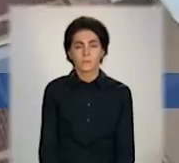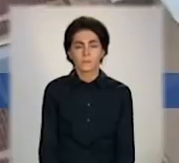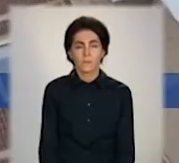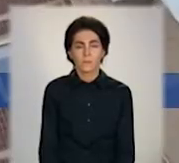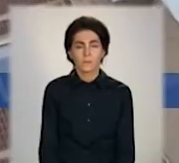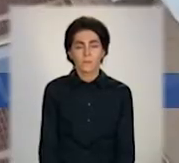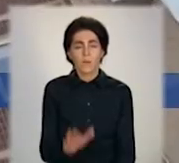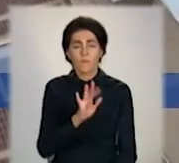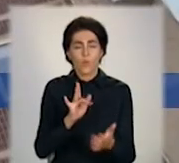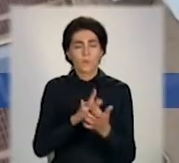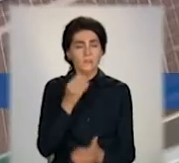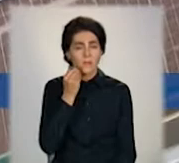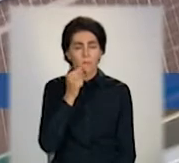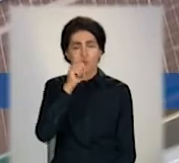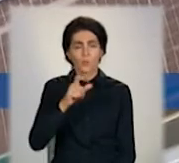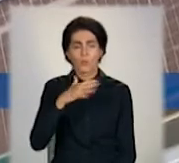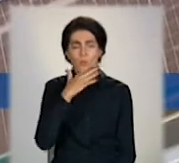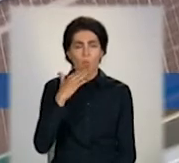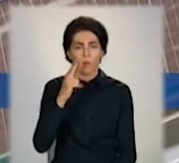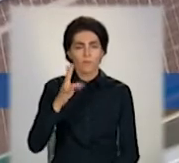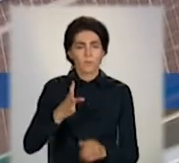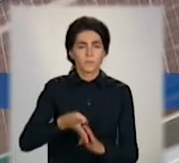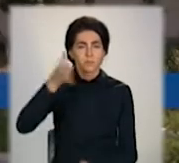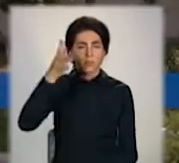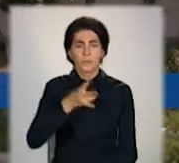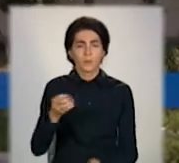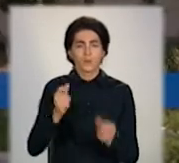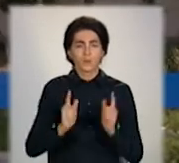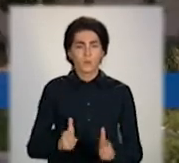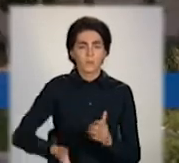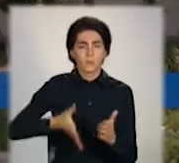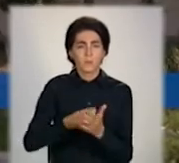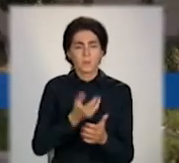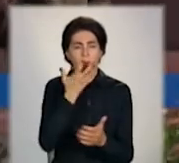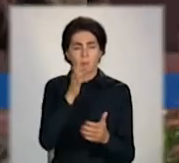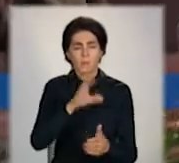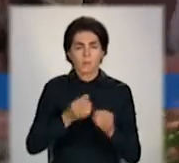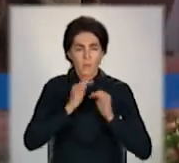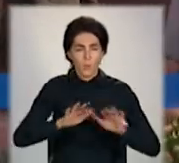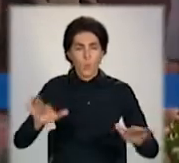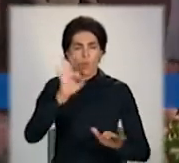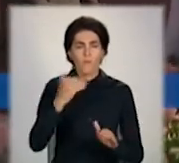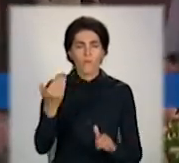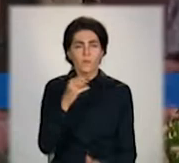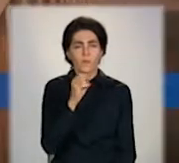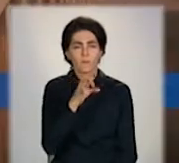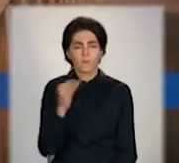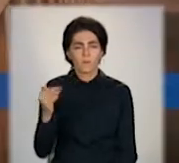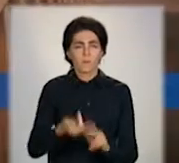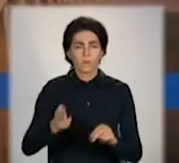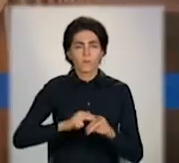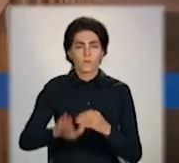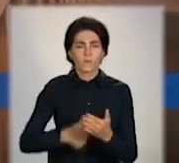У Слов'янську мешканці багатоповерхівки не згодні оплачувати тепло за тарифом, який їм